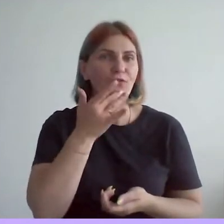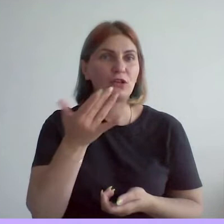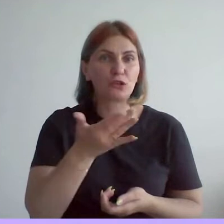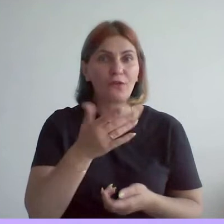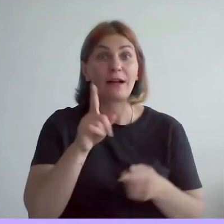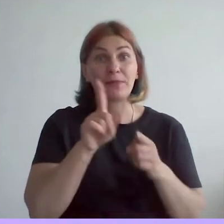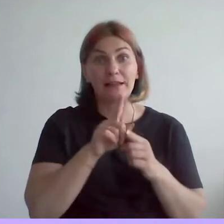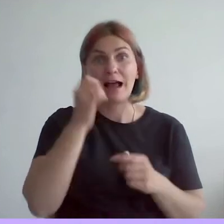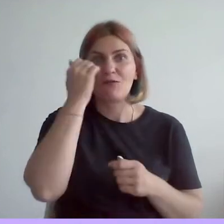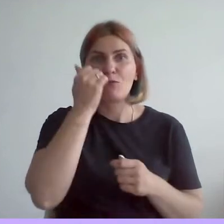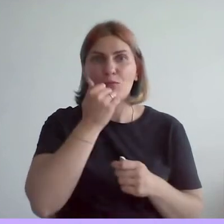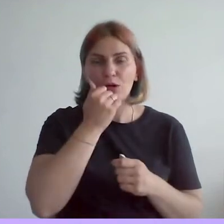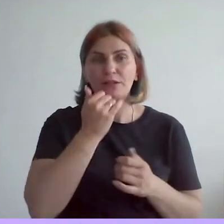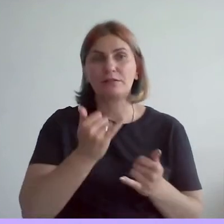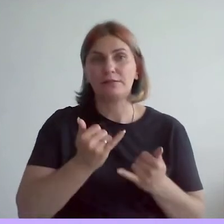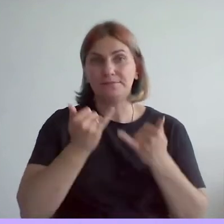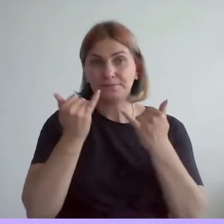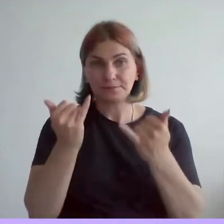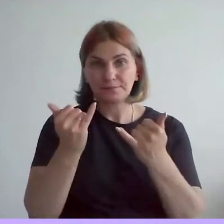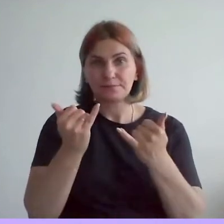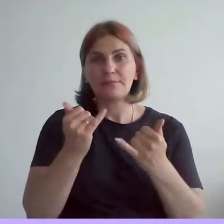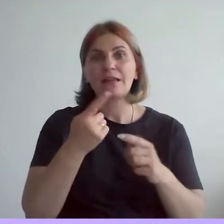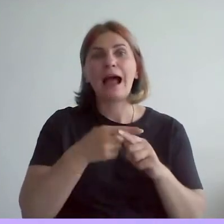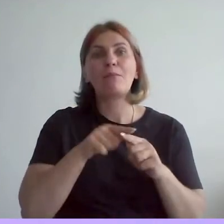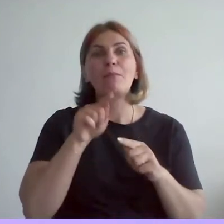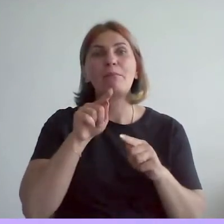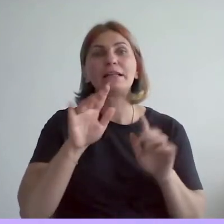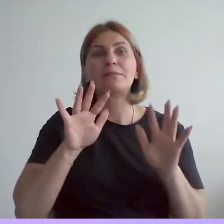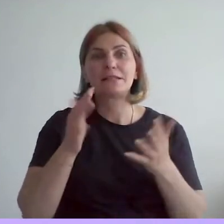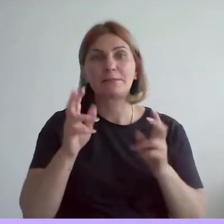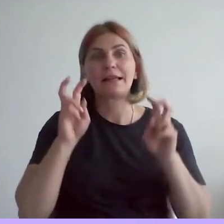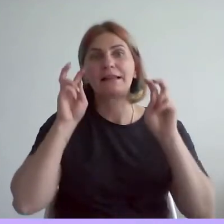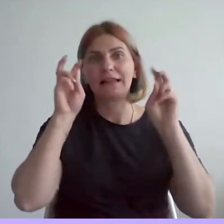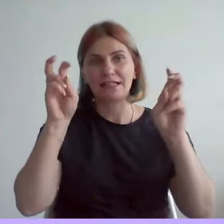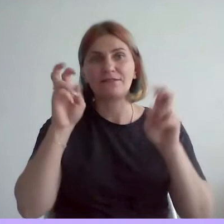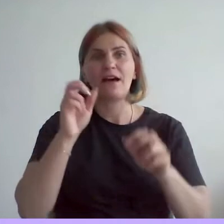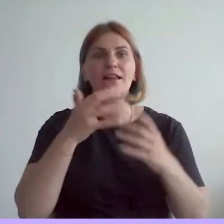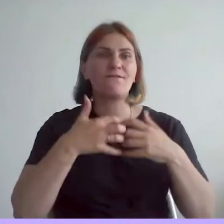им, так запечатлел память об этом событии в названии фабрики «Большевик».